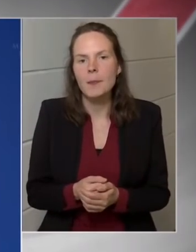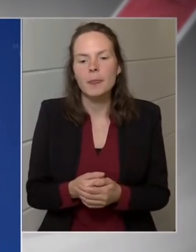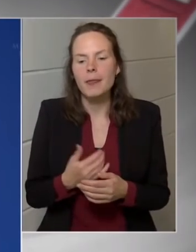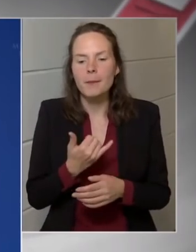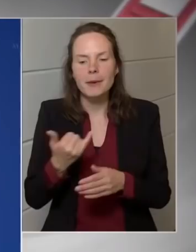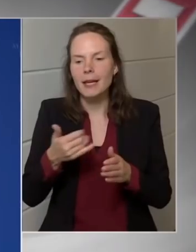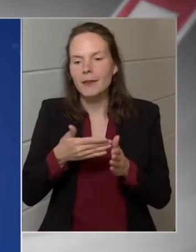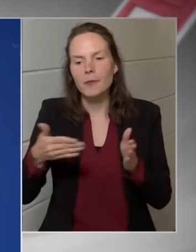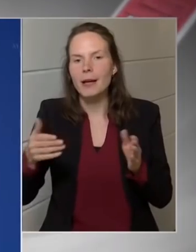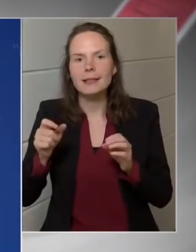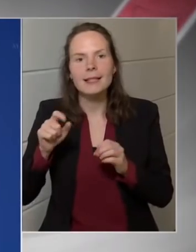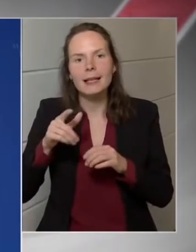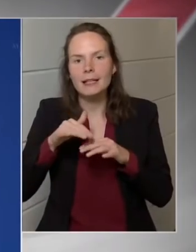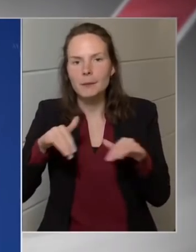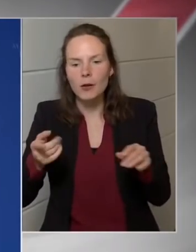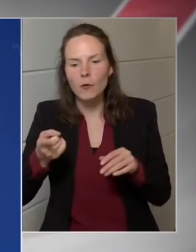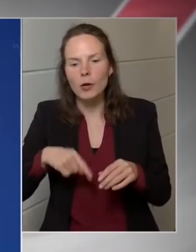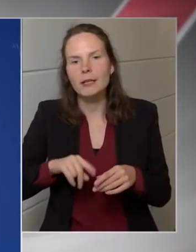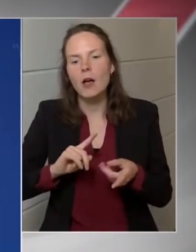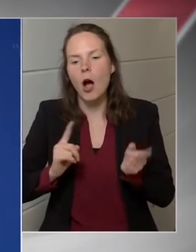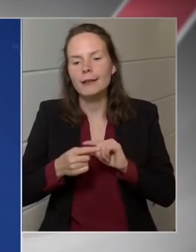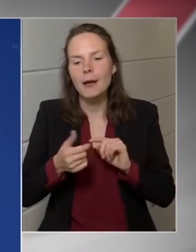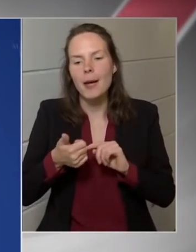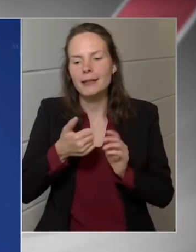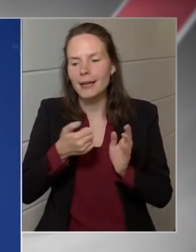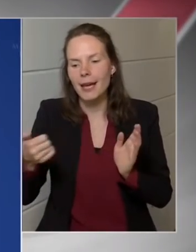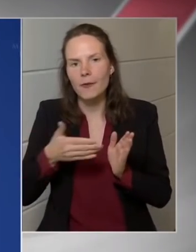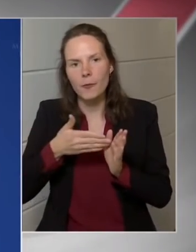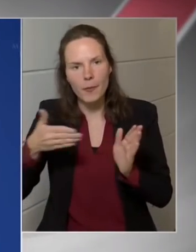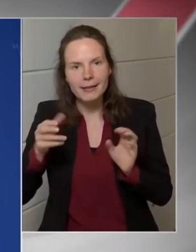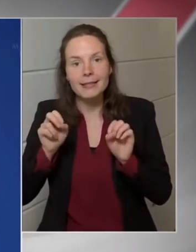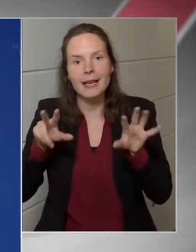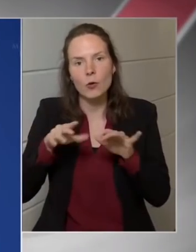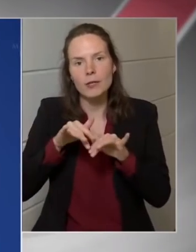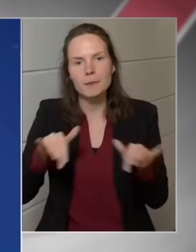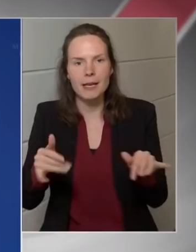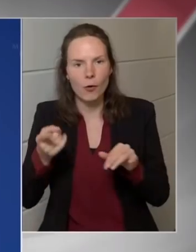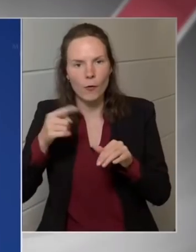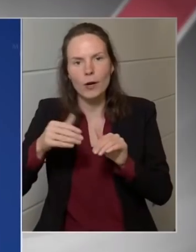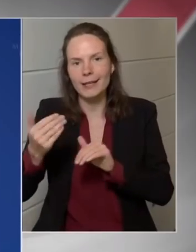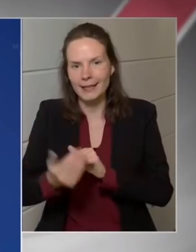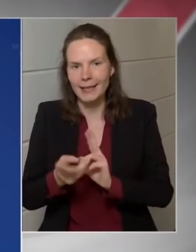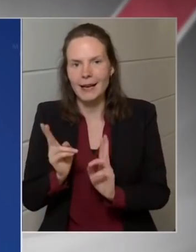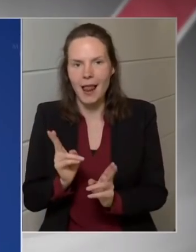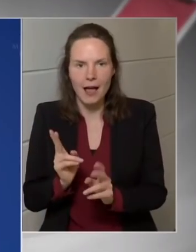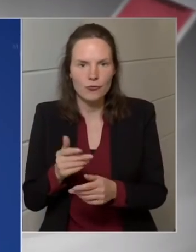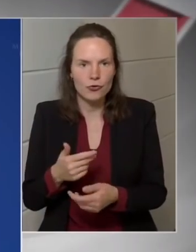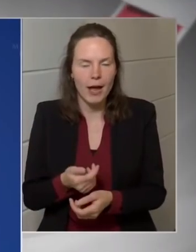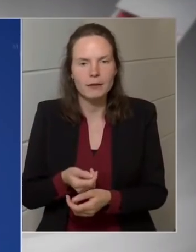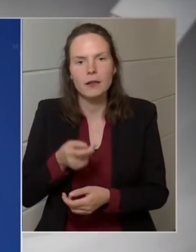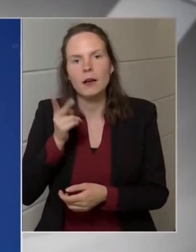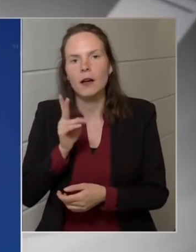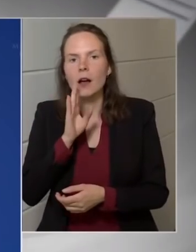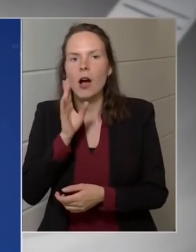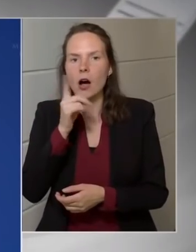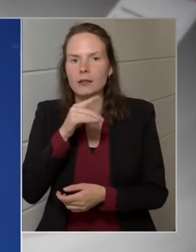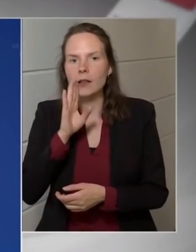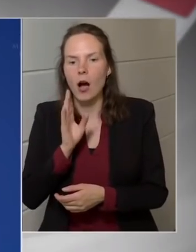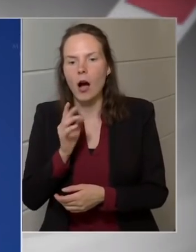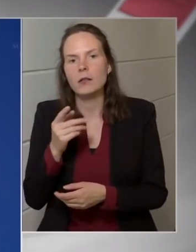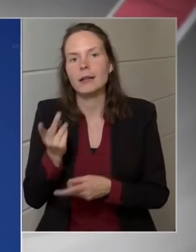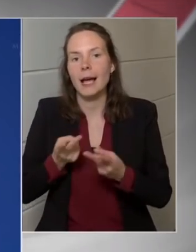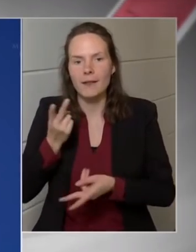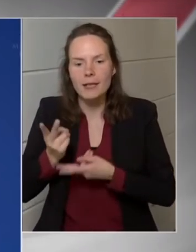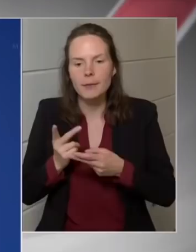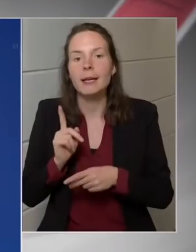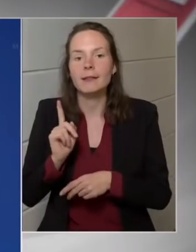még végső döntést nem hozott, hogy ami ma havi 1 millió forint, az lehet havi másfél millió forint is, tehát nem éves szinten 12, hanem éves szinten 18